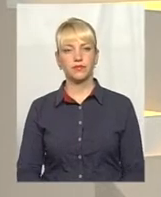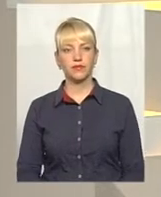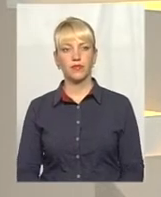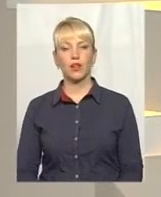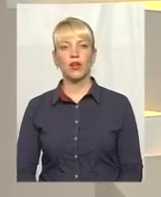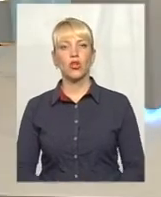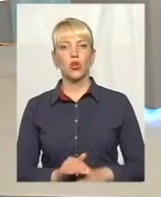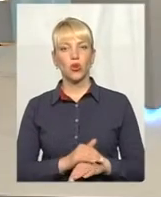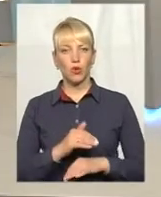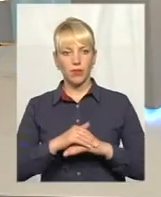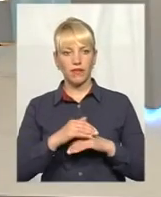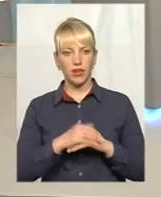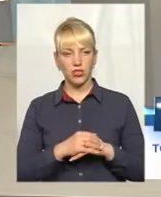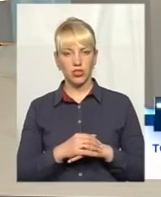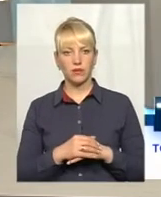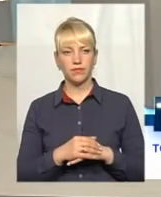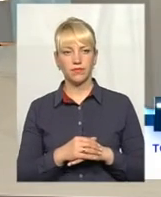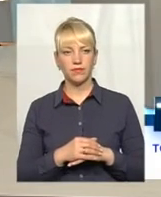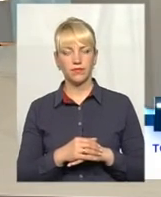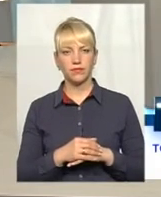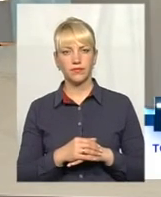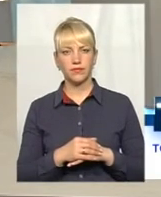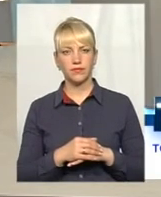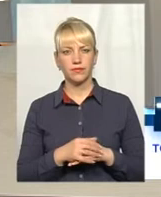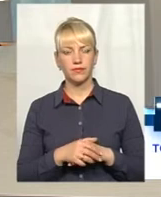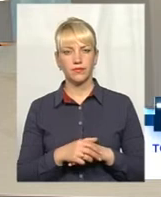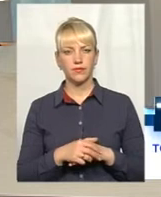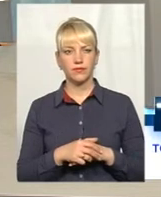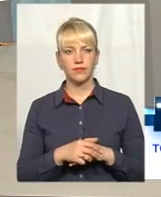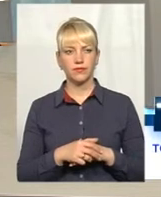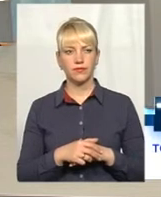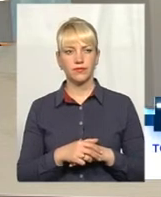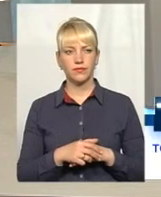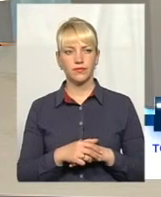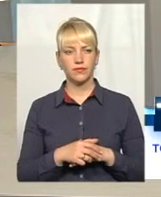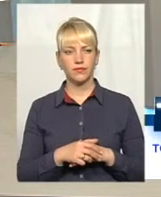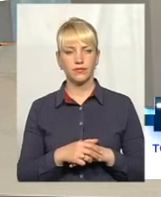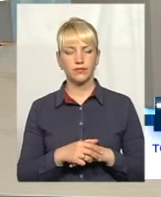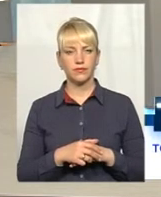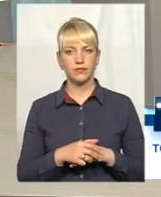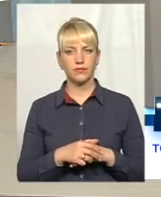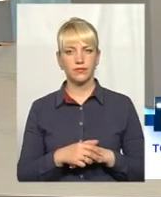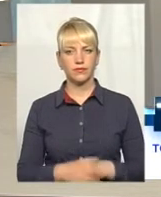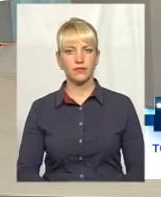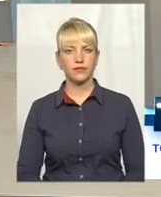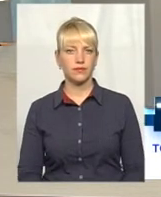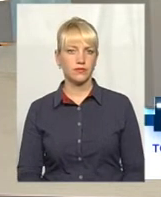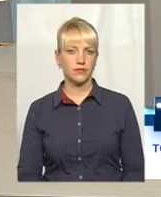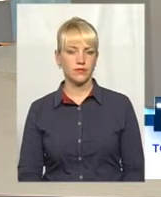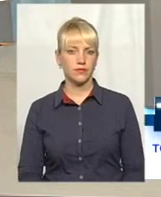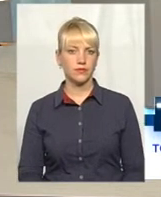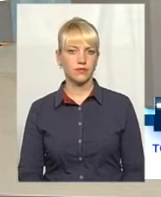Добрий вечір. Добрий вечір. Я бачу, що всі люди, які